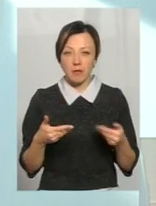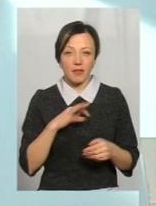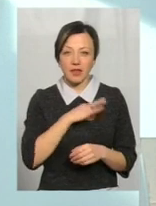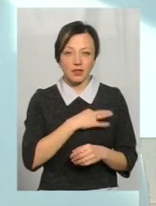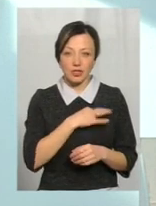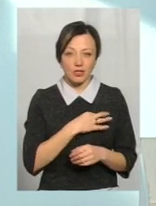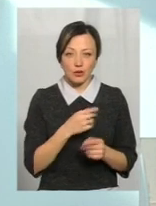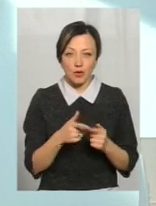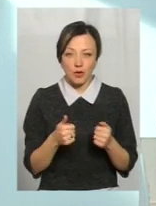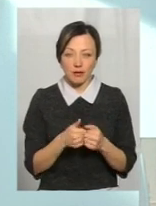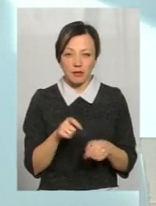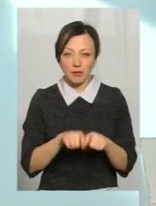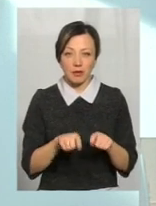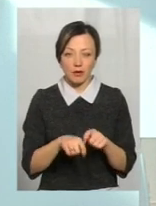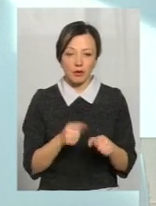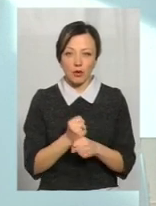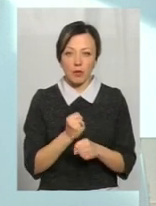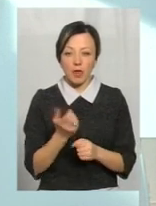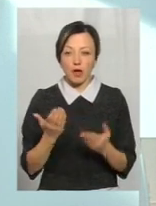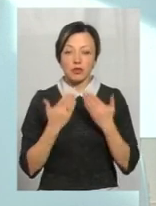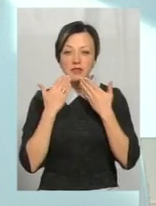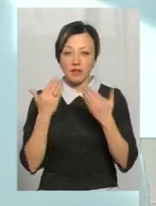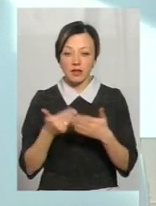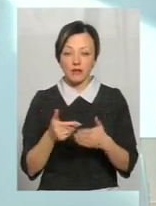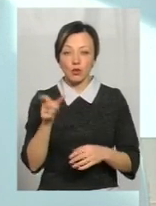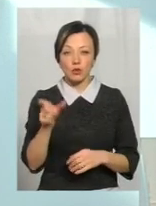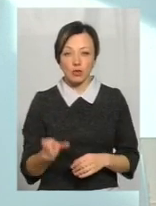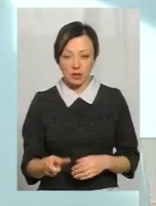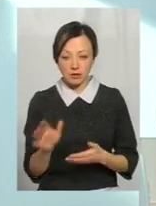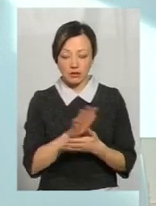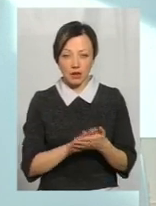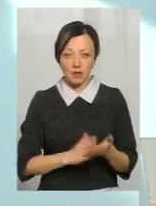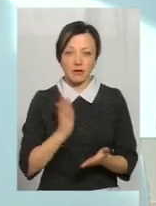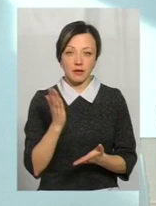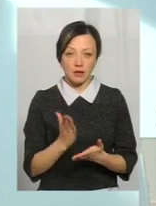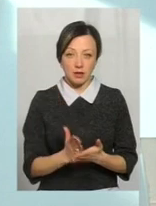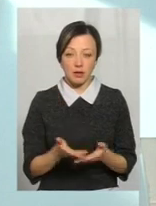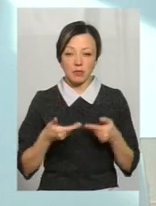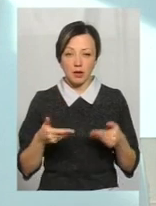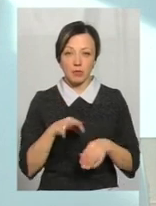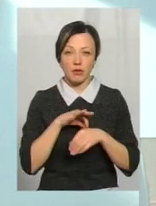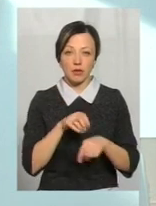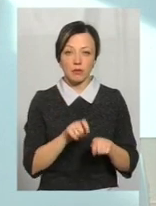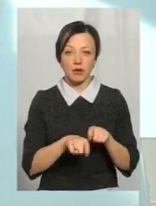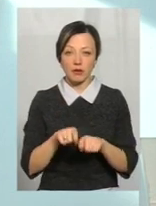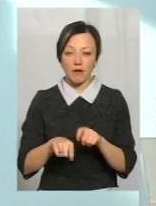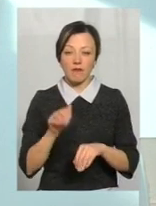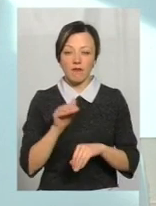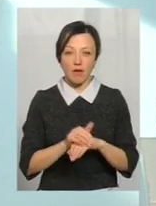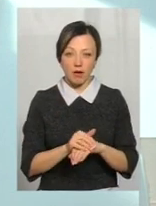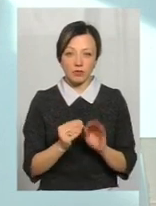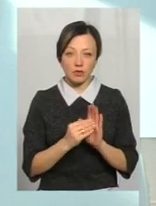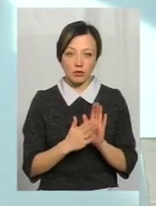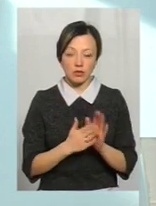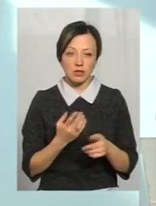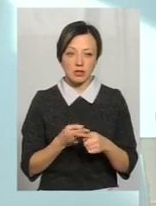слідчих перевірах не здійснюємо. Якщо звернення іде від громадянина, ми проводимо перевірку факту встановленого.